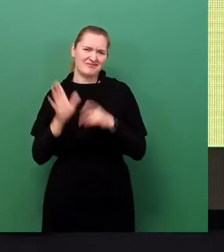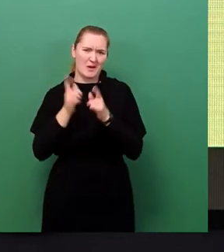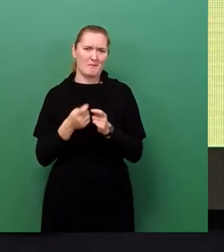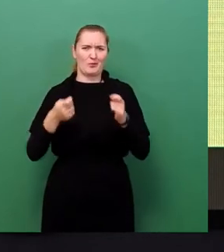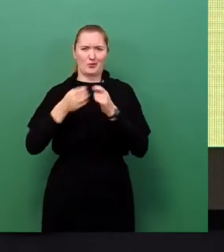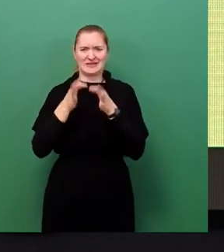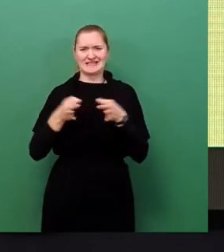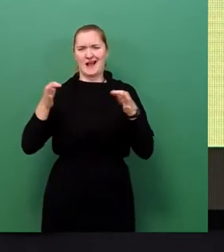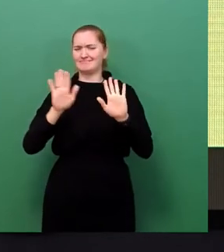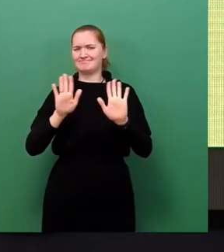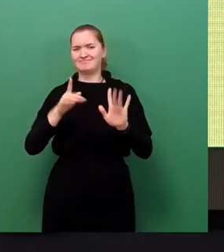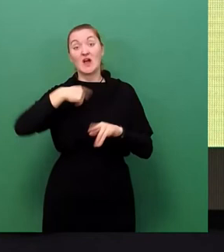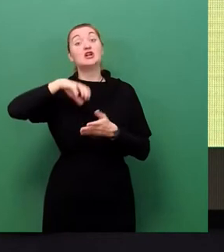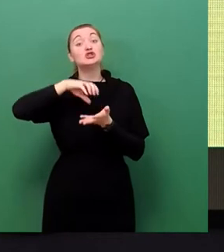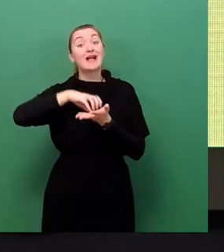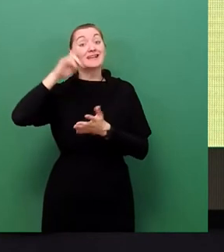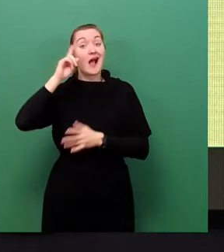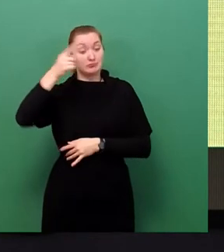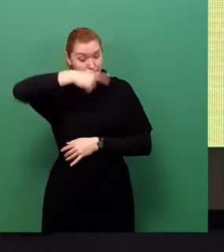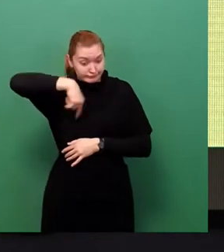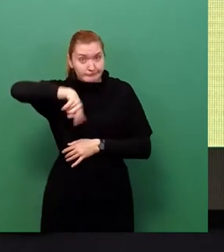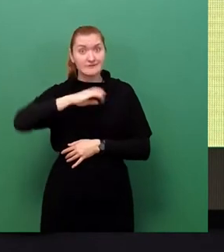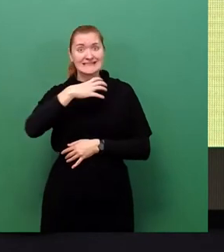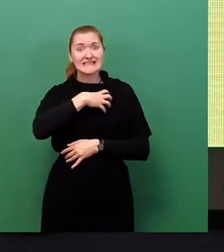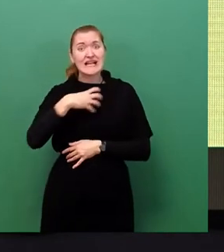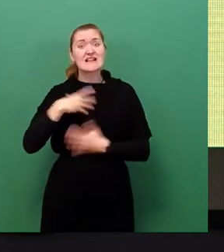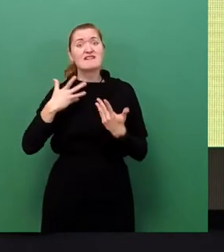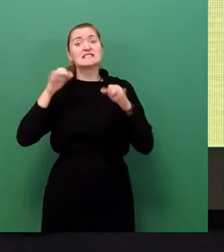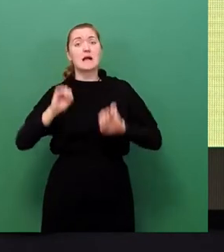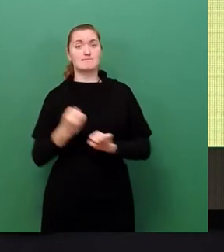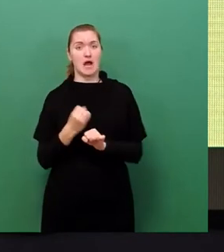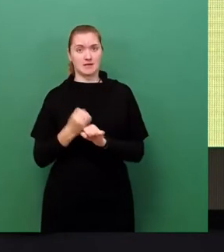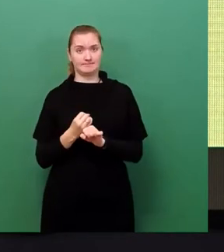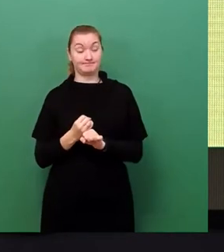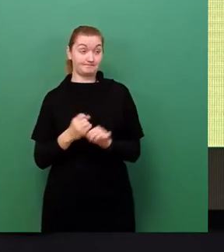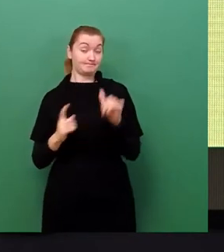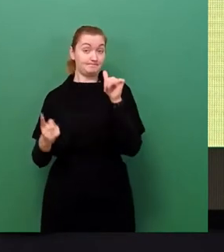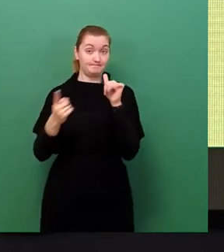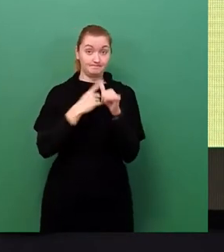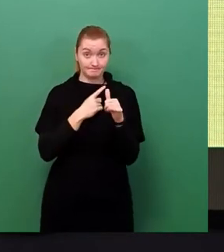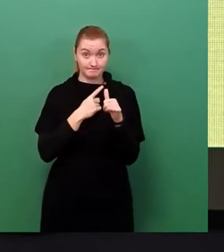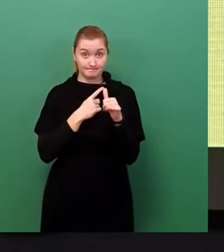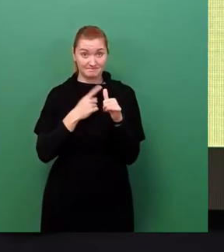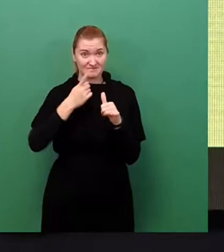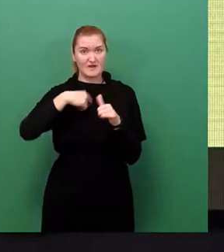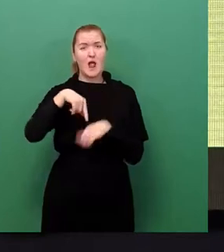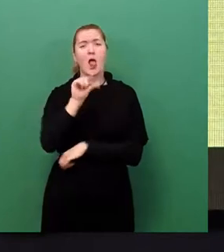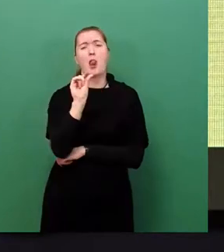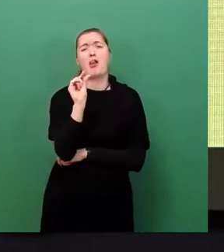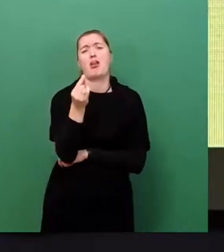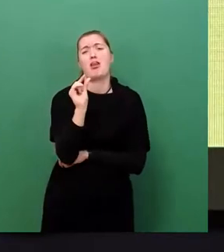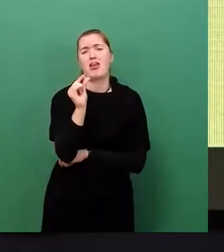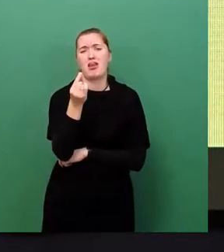Stadtrat und wir müssen überlegen, was wir hier in der Stadt machen können. A, wir sollten aufhören, immer wieder bei Kleinigkeiten der